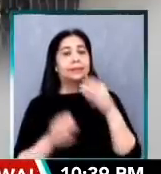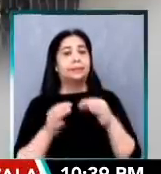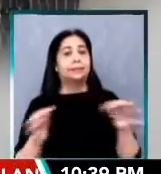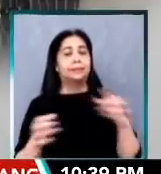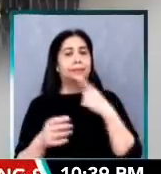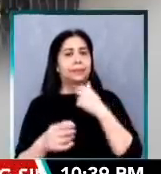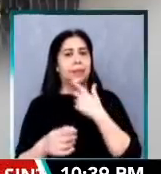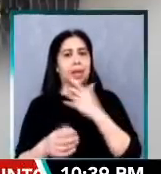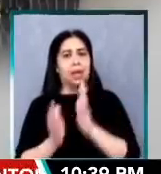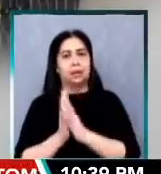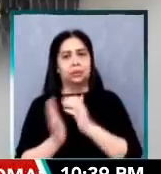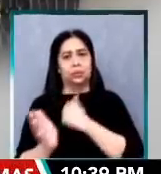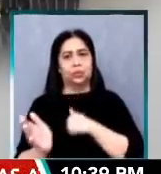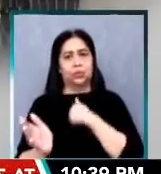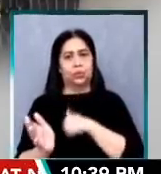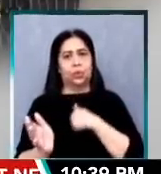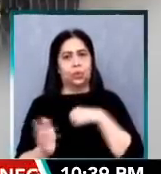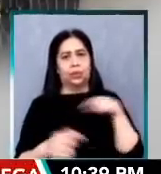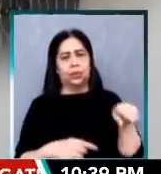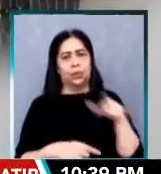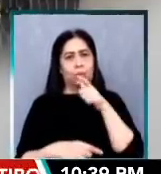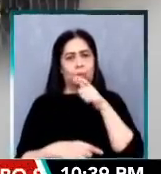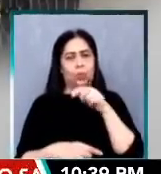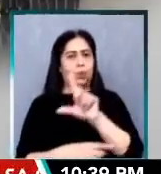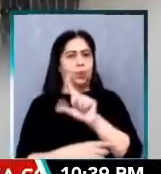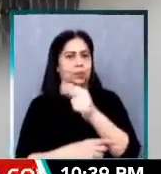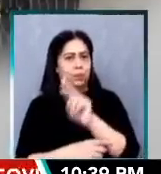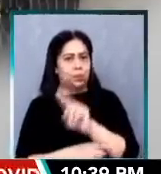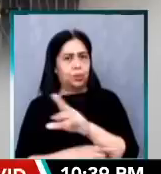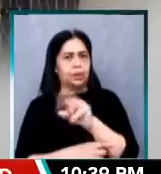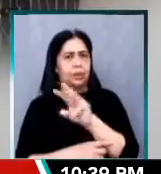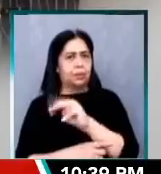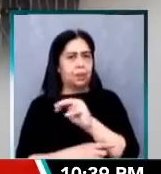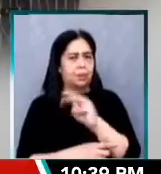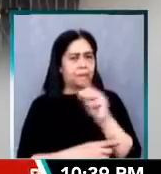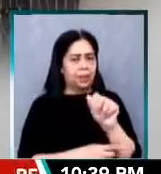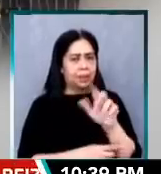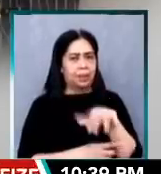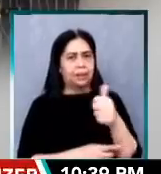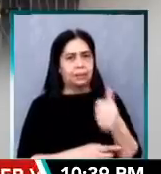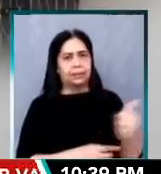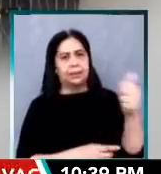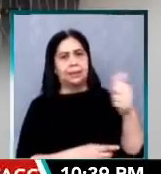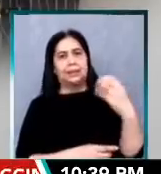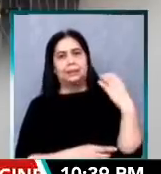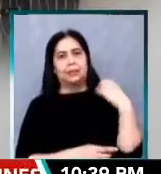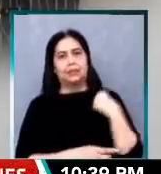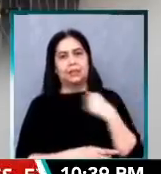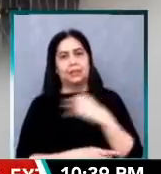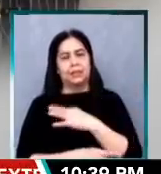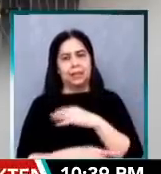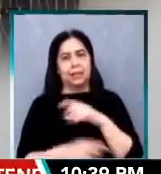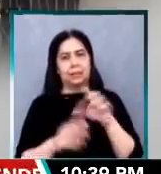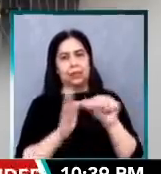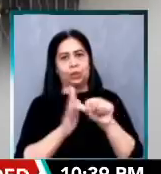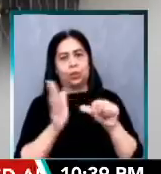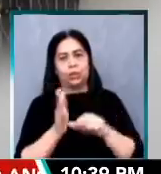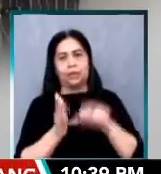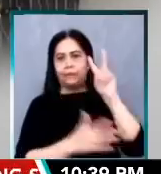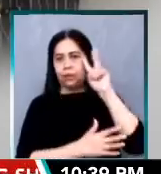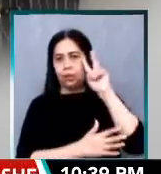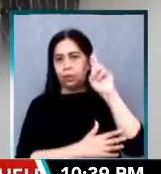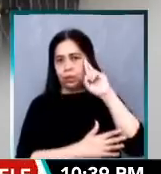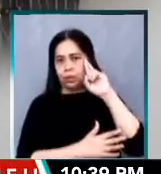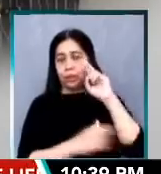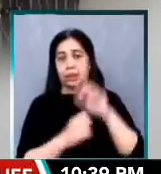sa mga motorista, local government at MMDA, ang chief of staff ni Marcos na si attorney Victor Rodriguez. Kung ang